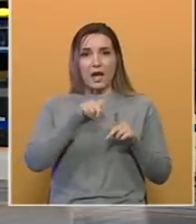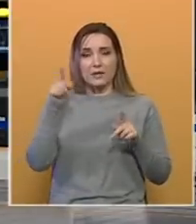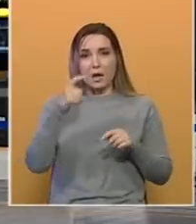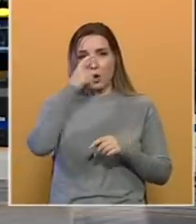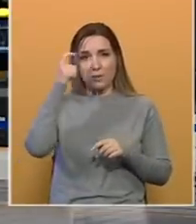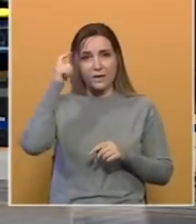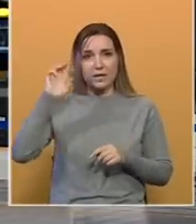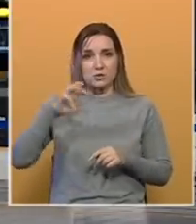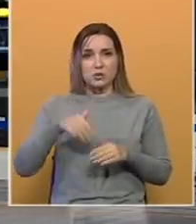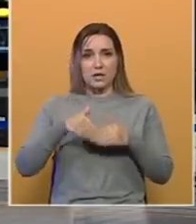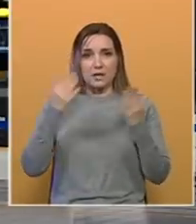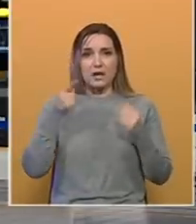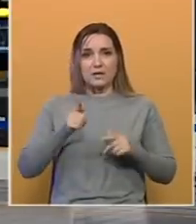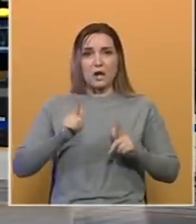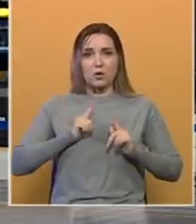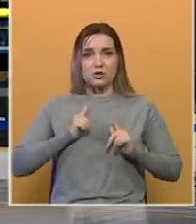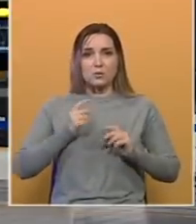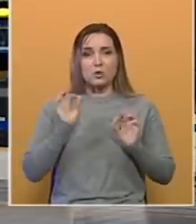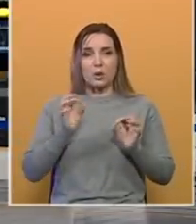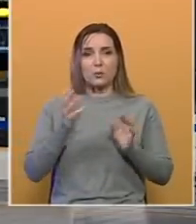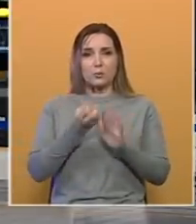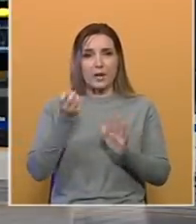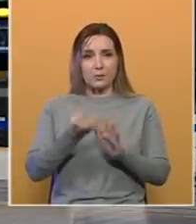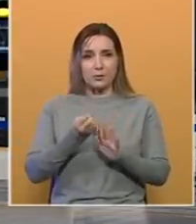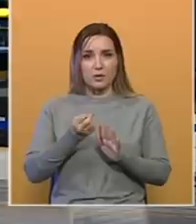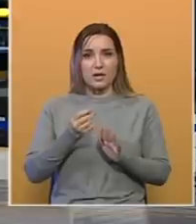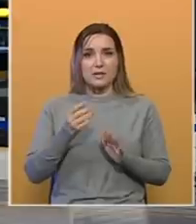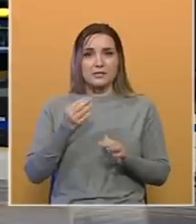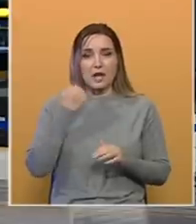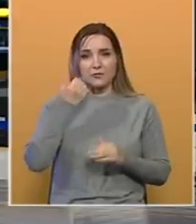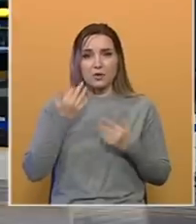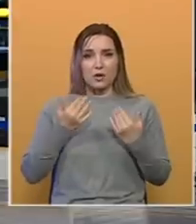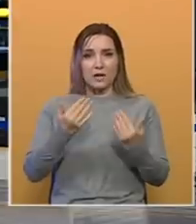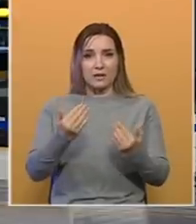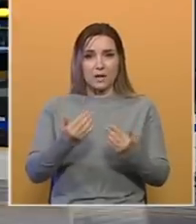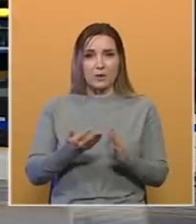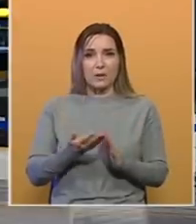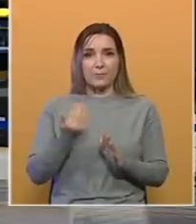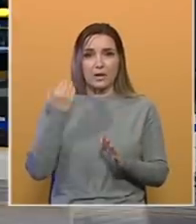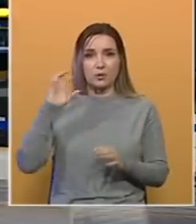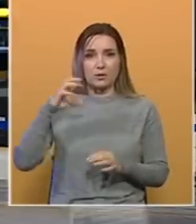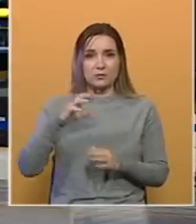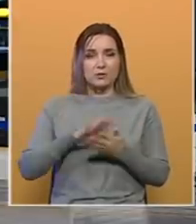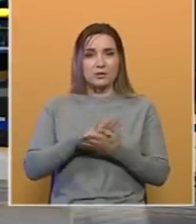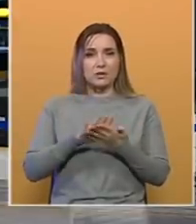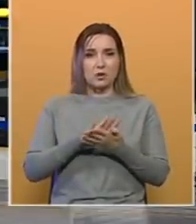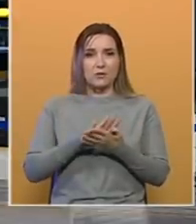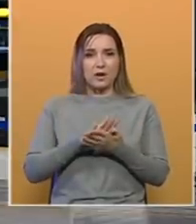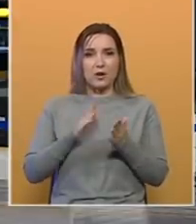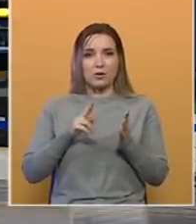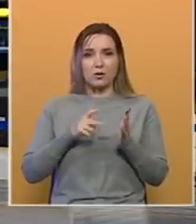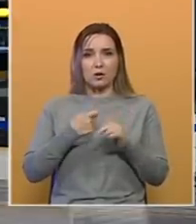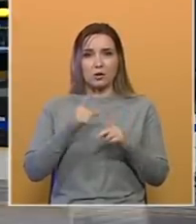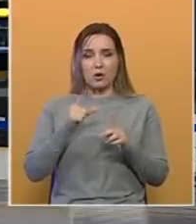ljeta sunčanih dana, pa tako očekuju iznimno dobru berbu. Sa vinogradarima prethodnih sunčanih dana je razgovarao nebojša